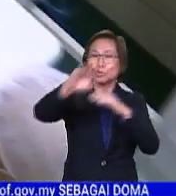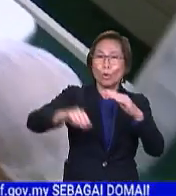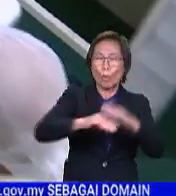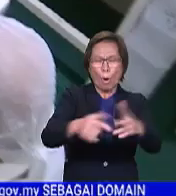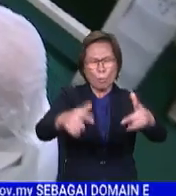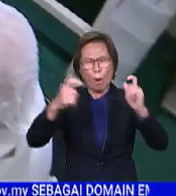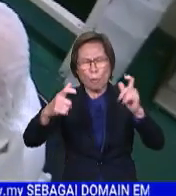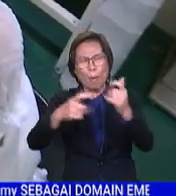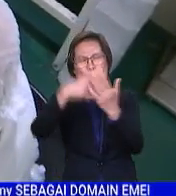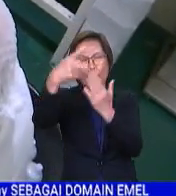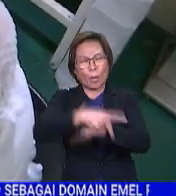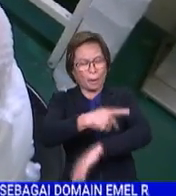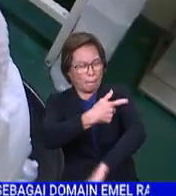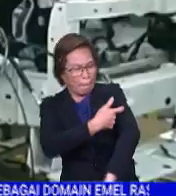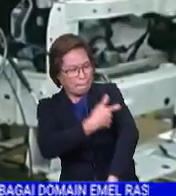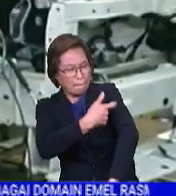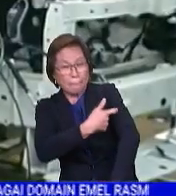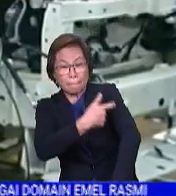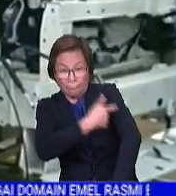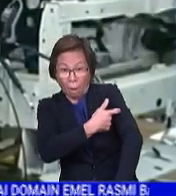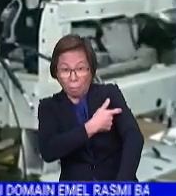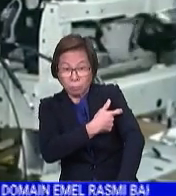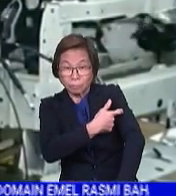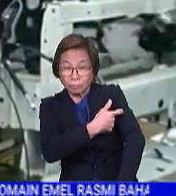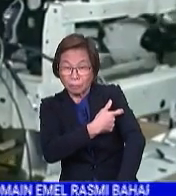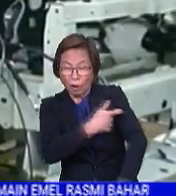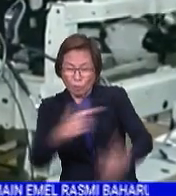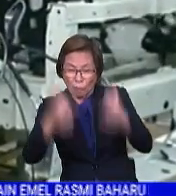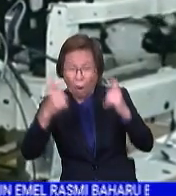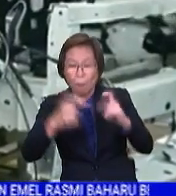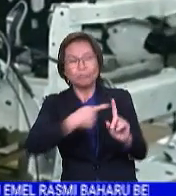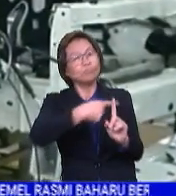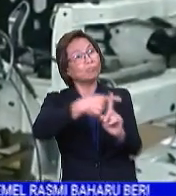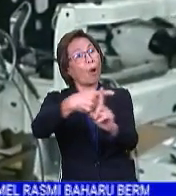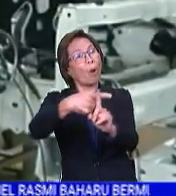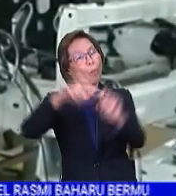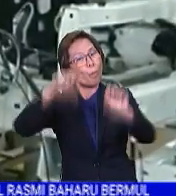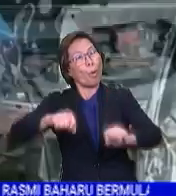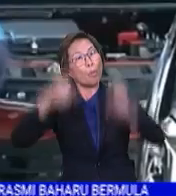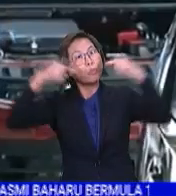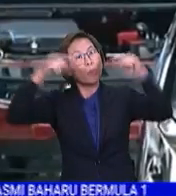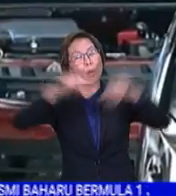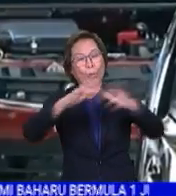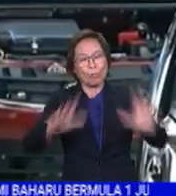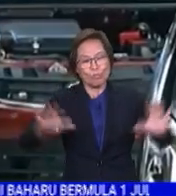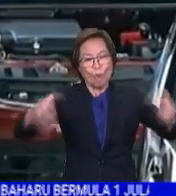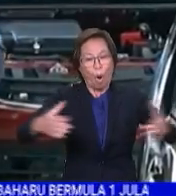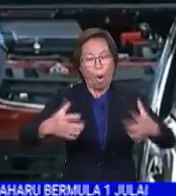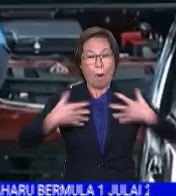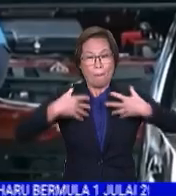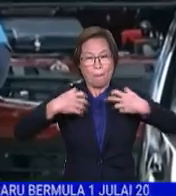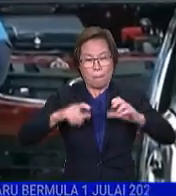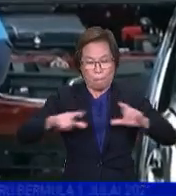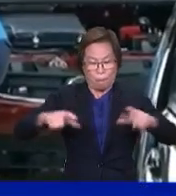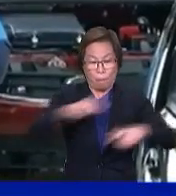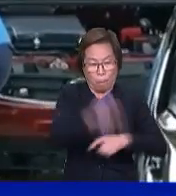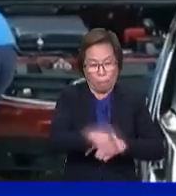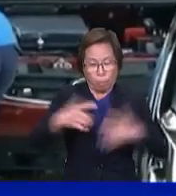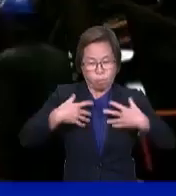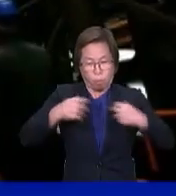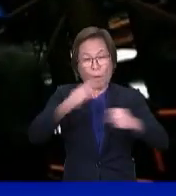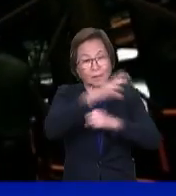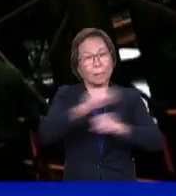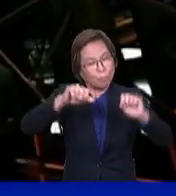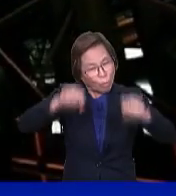momentum mempercepat program imunisasi COVID-19 kebangsaan, optimis, mampu mencapai imuniti kelompok dan berangsang ekonomi